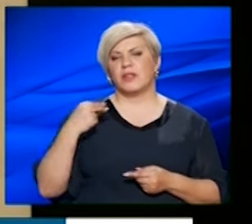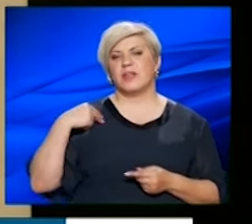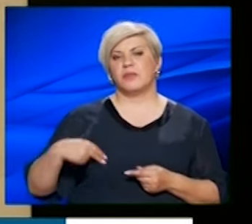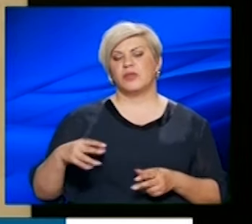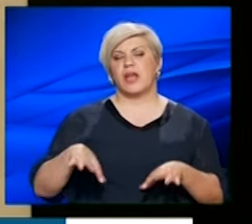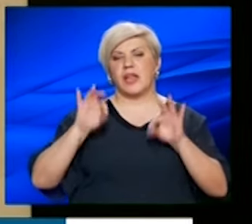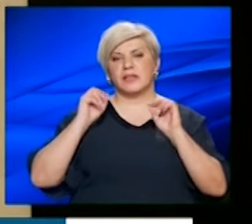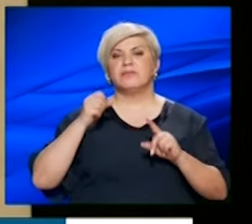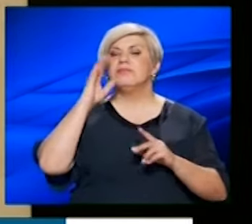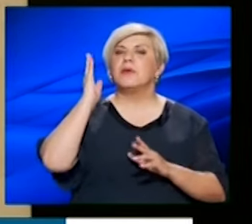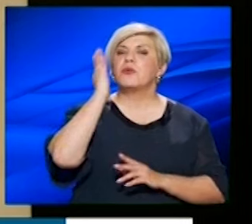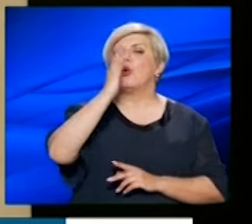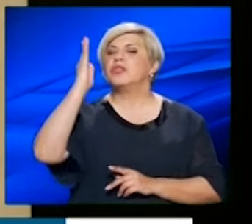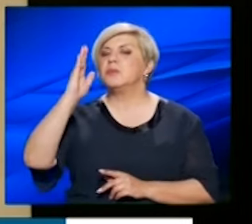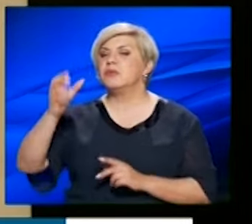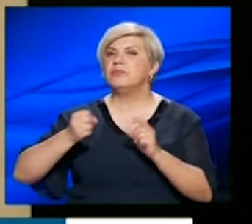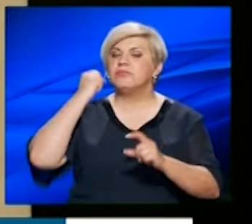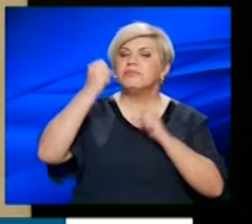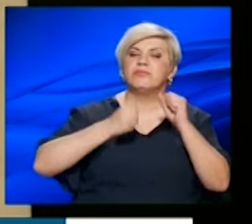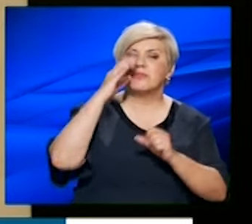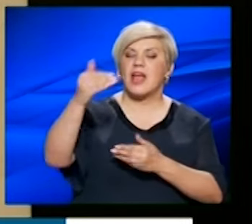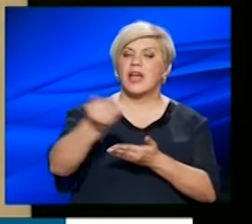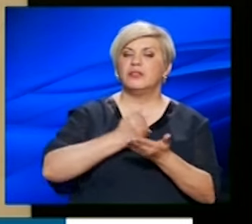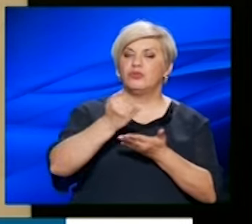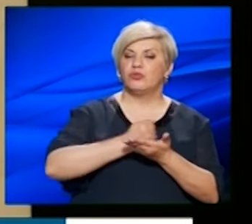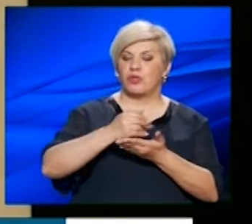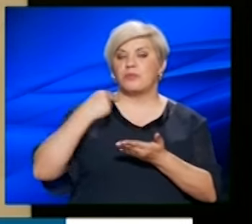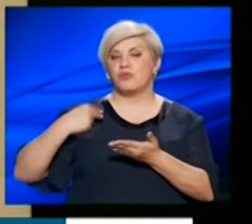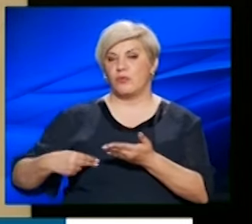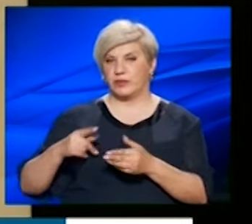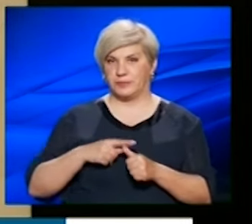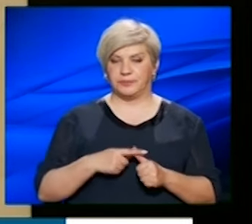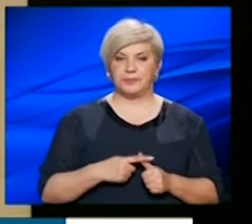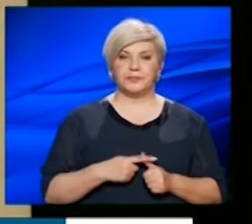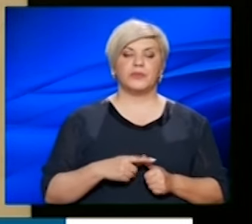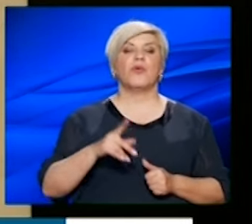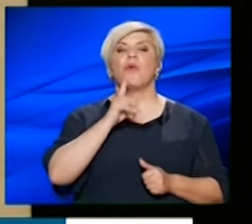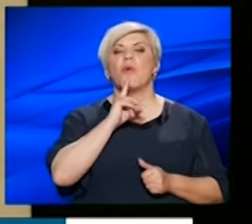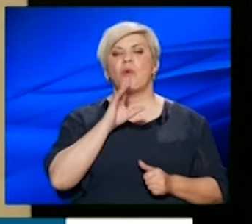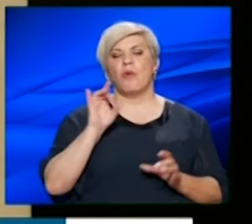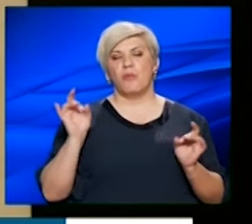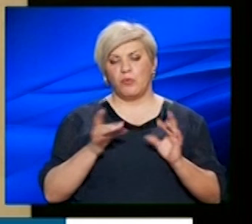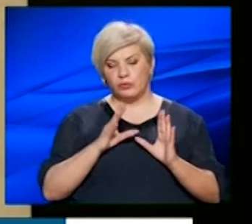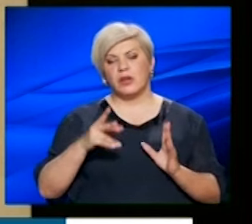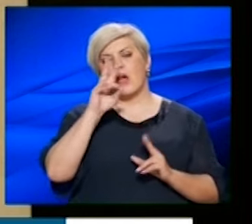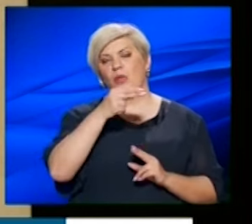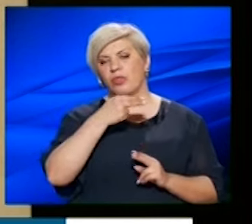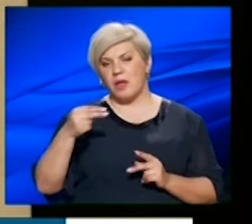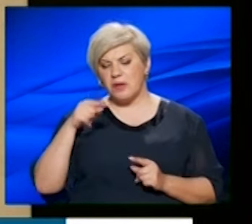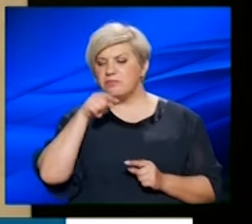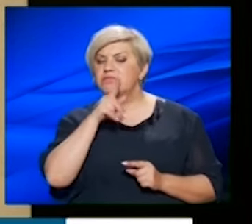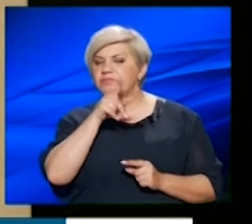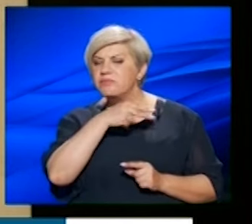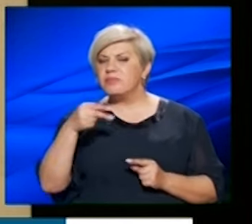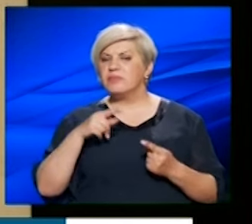Δημοτικής Αρχής να κυνηγάει με πρόστιμα έσοδα από τους δημότες. Όπως και άλλο θέμα που έχουμε